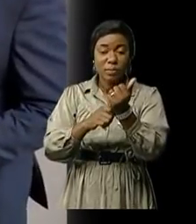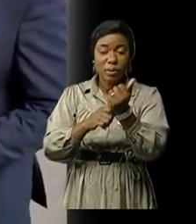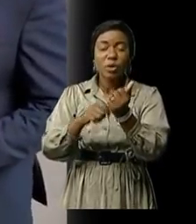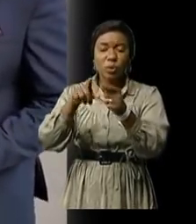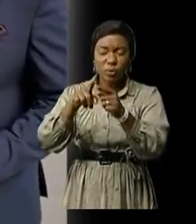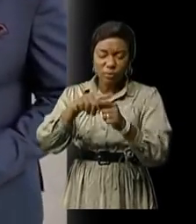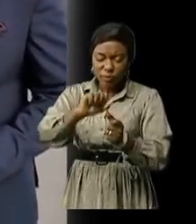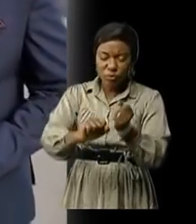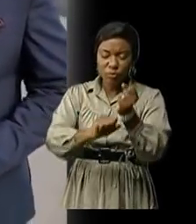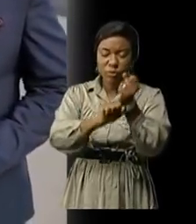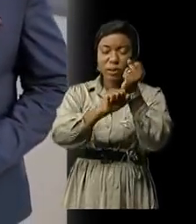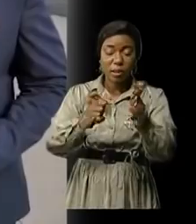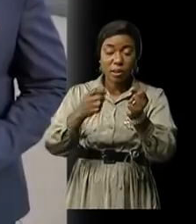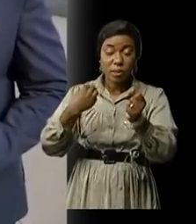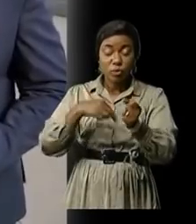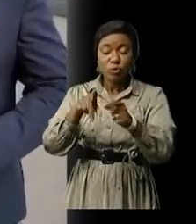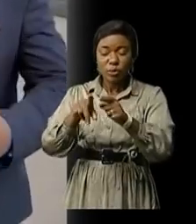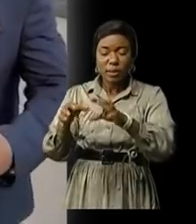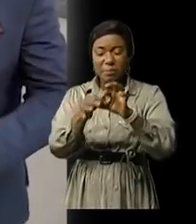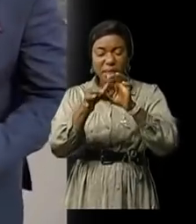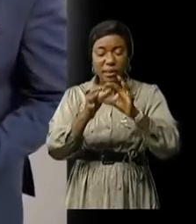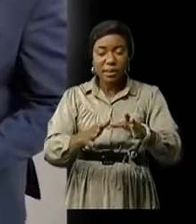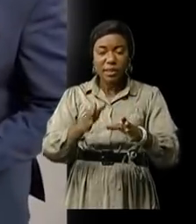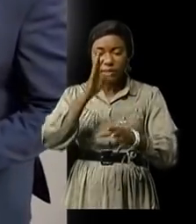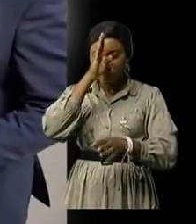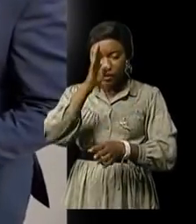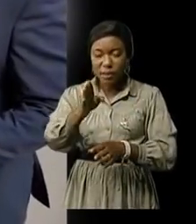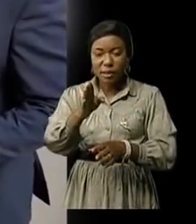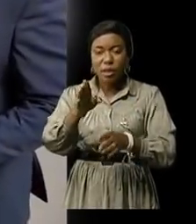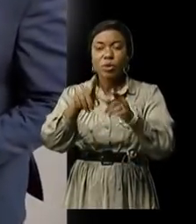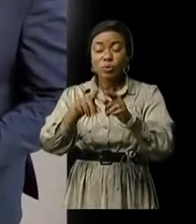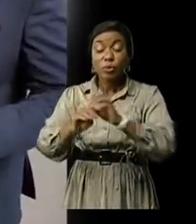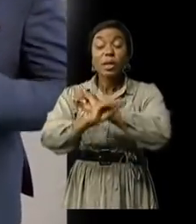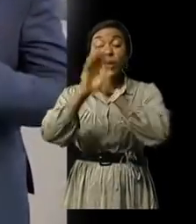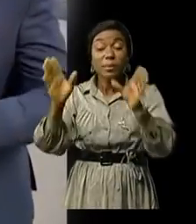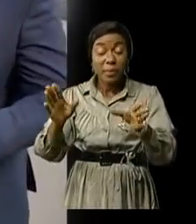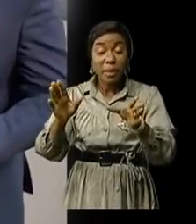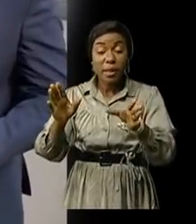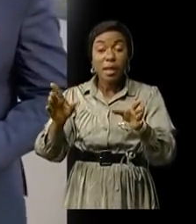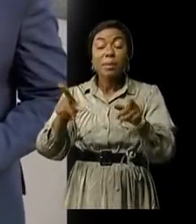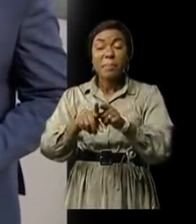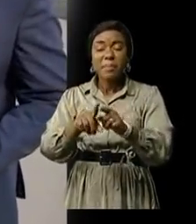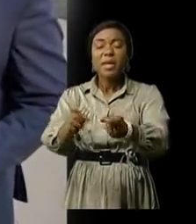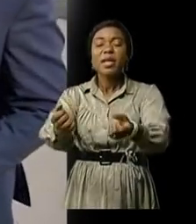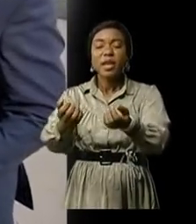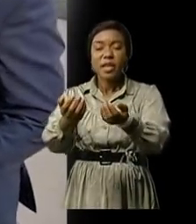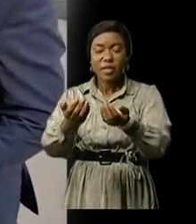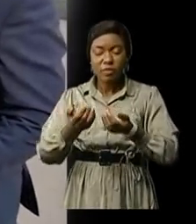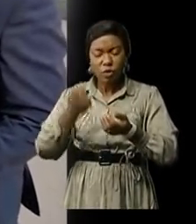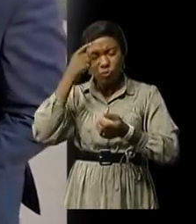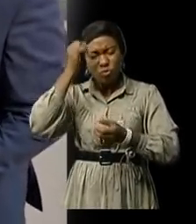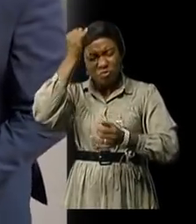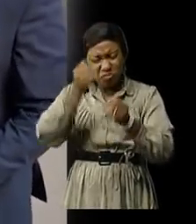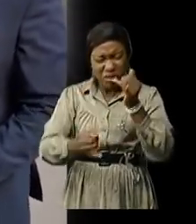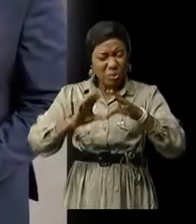un partenaire fidèle avec ses experts c'est-à-dire il y aura la lumière et même les efforts pour combattre l